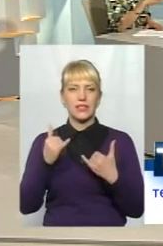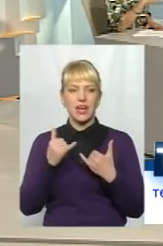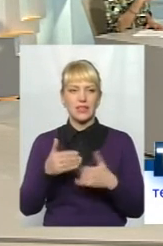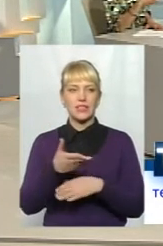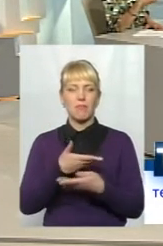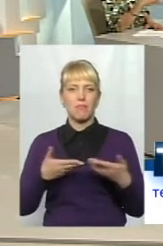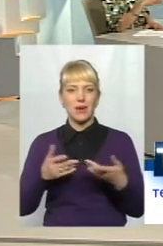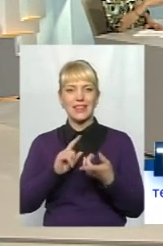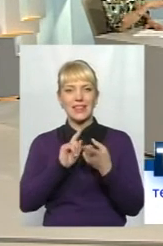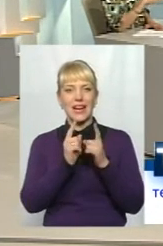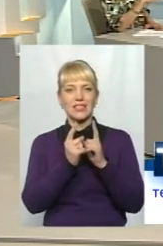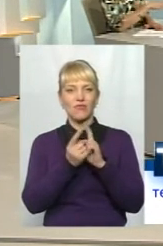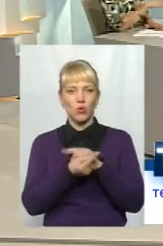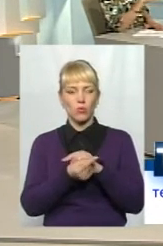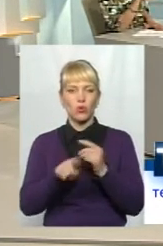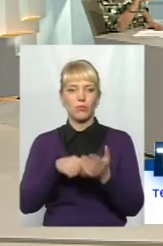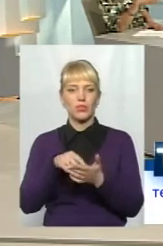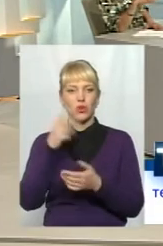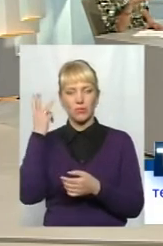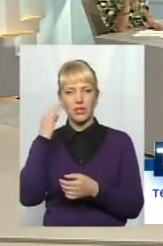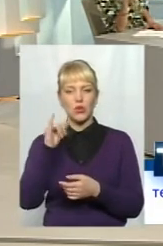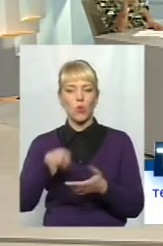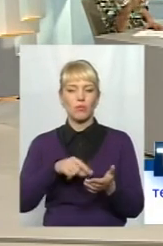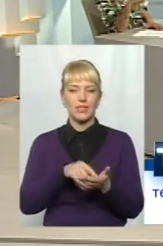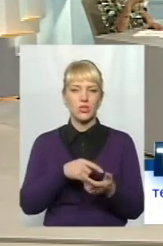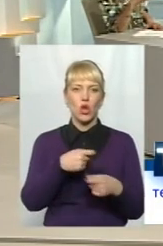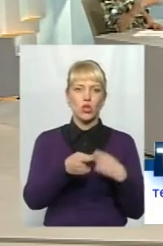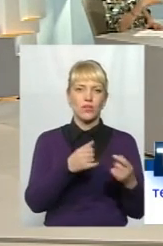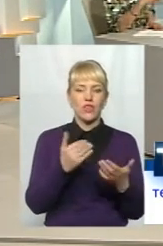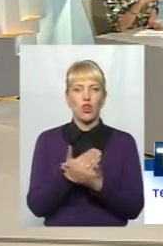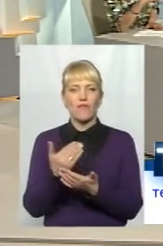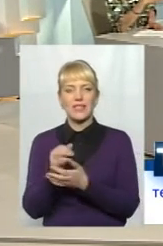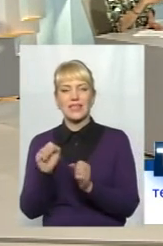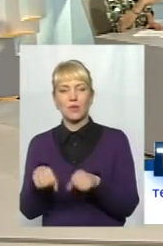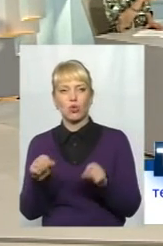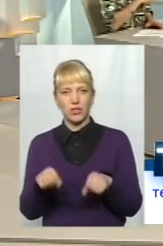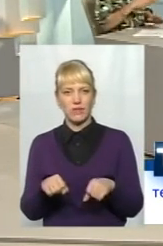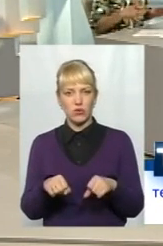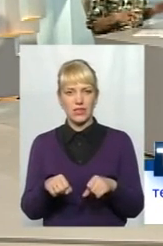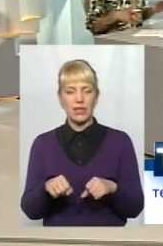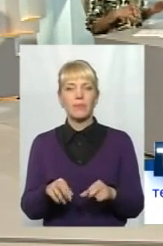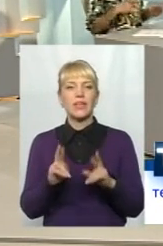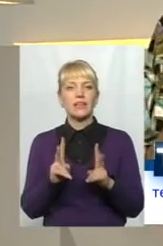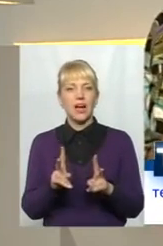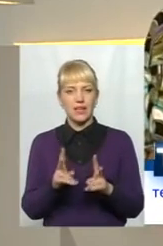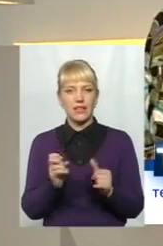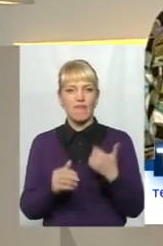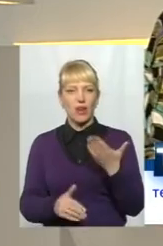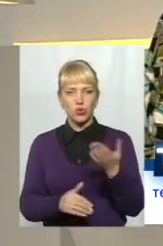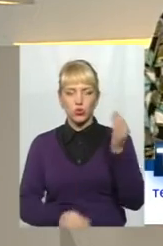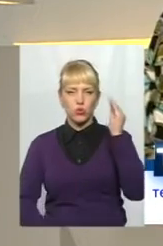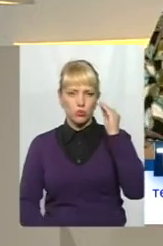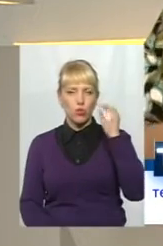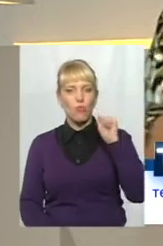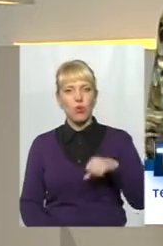трансформуємо Хмельницький місто-ринок інновацій та можливостей. Як, на вашу думку,